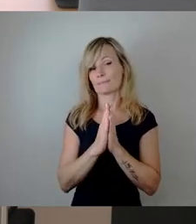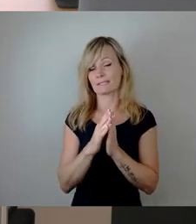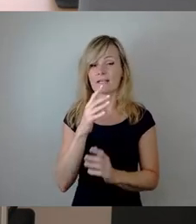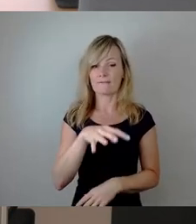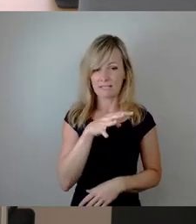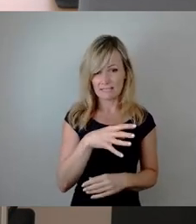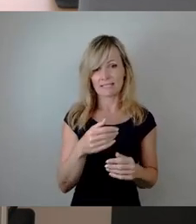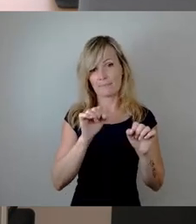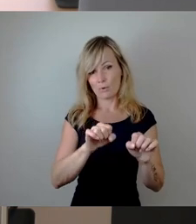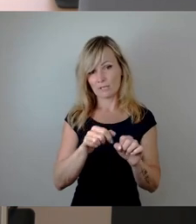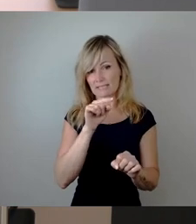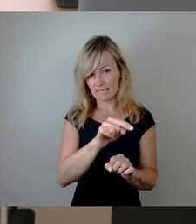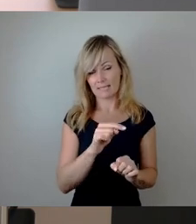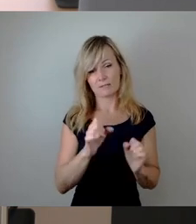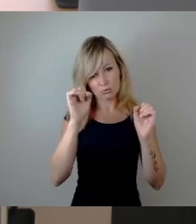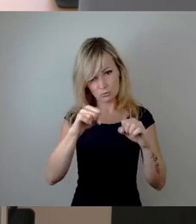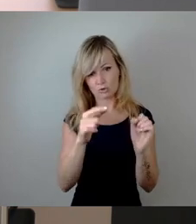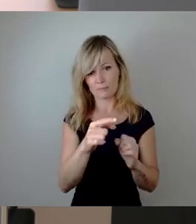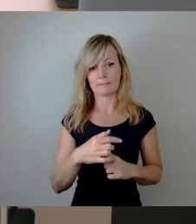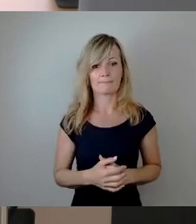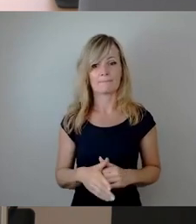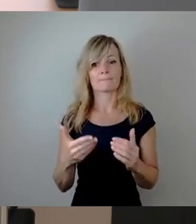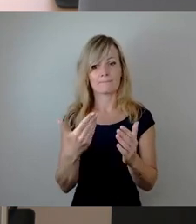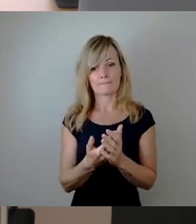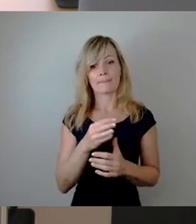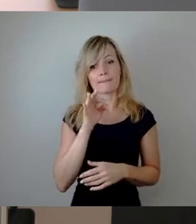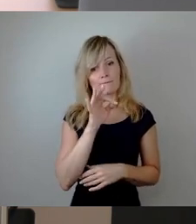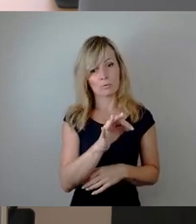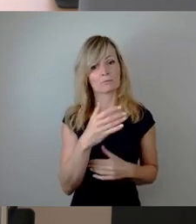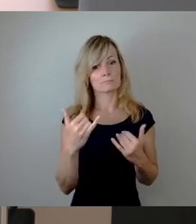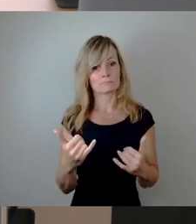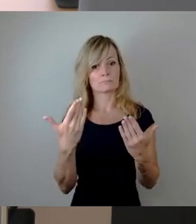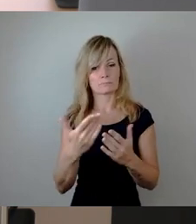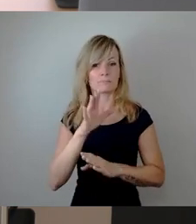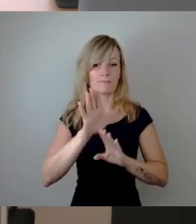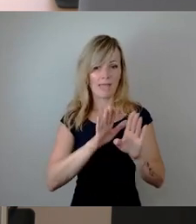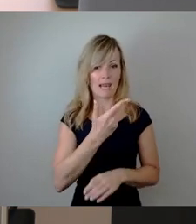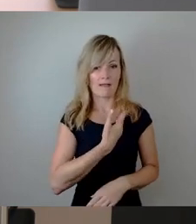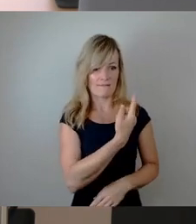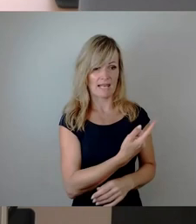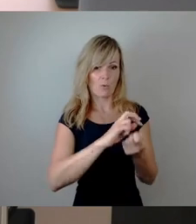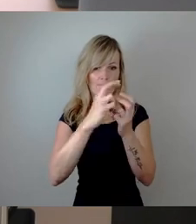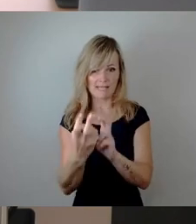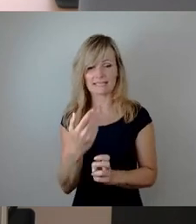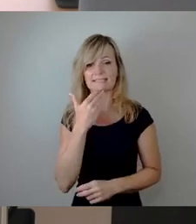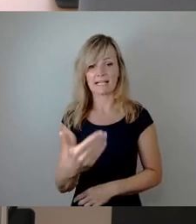-Variante zuzustimmen und dafür Sorge zu tragen, dass Wählerwille entsprechend umgesetzt wird. Danke.